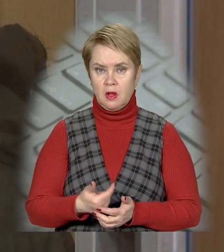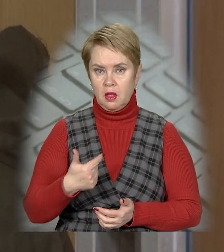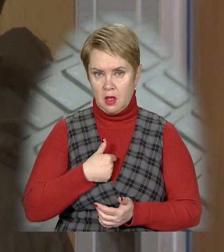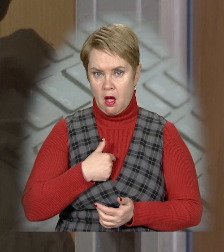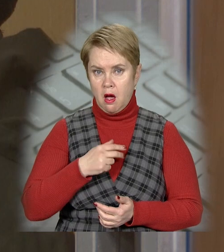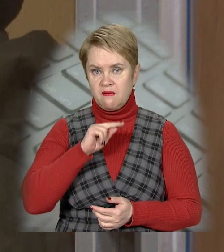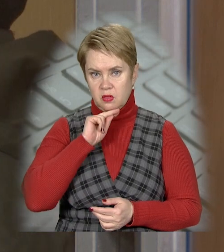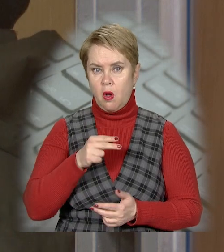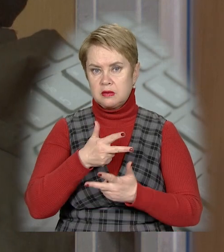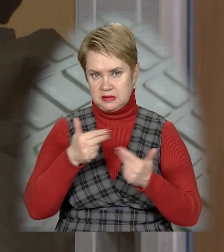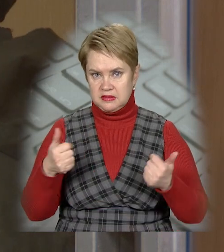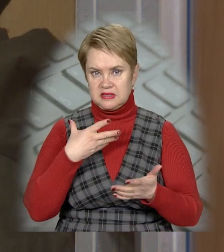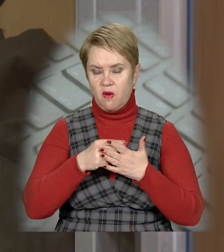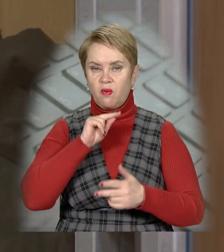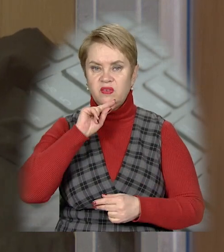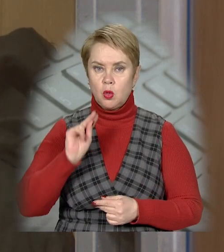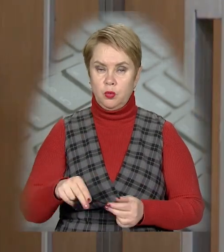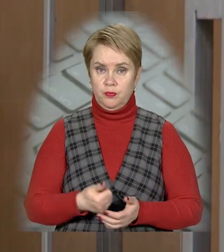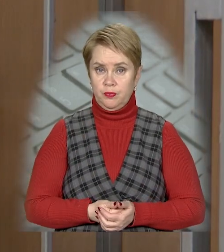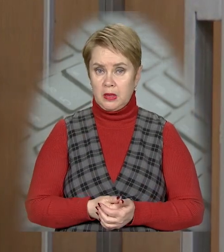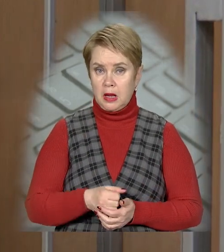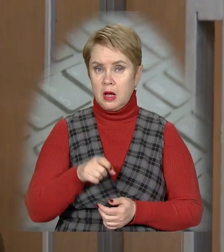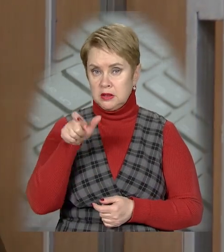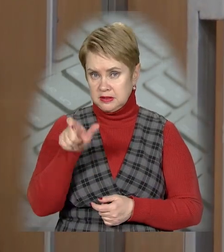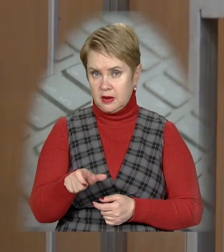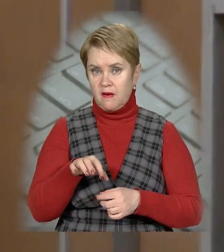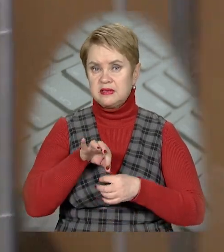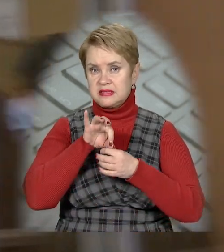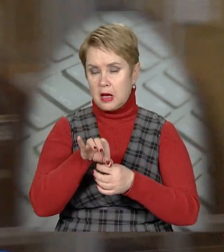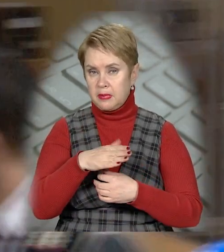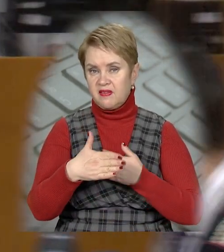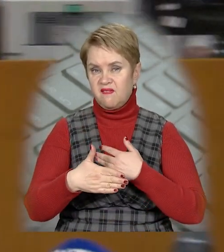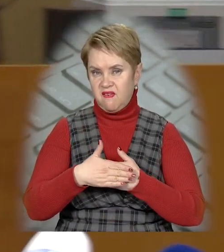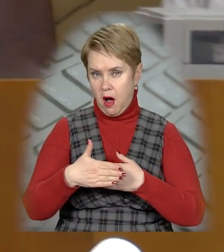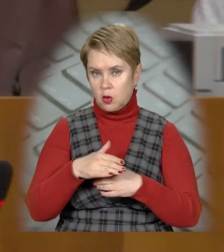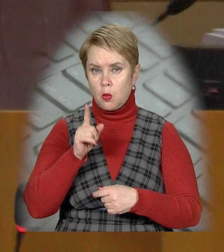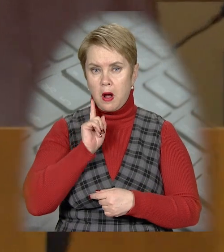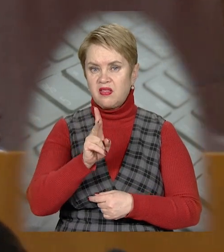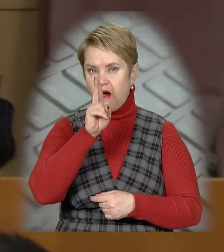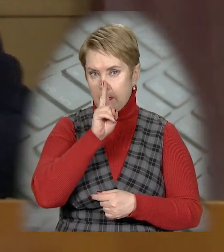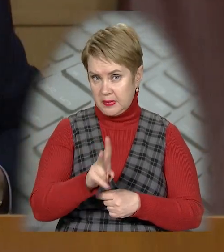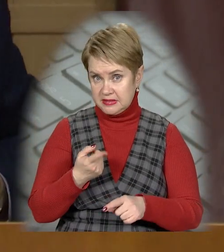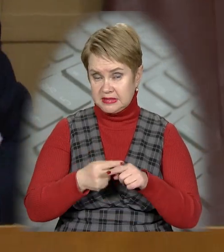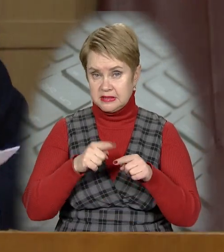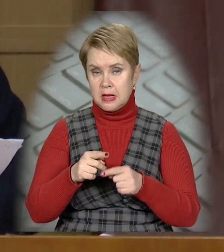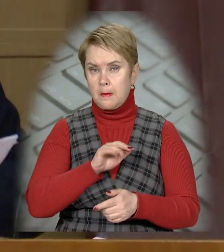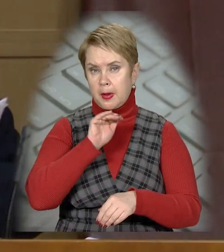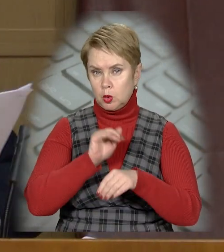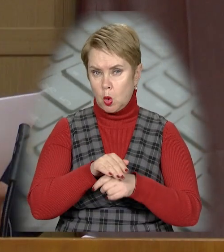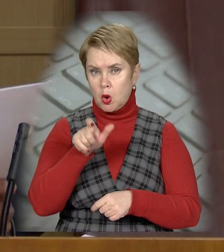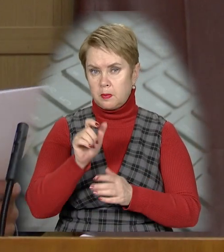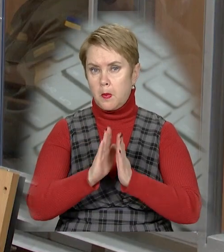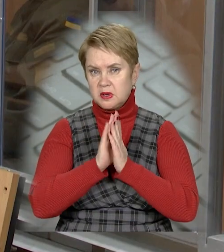Я виновен повністю, я зазнаю свою вину. Стрілку обрали запобіжний захід тримання під вартою поки що на два місяці. Зокрема,